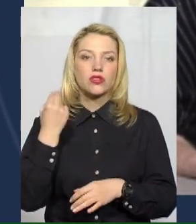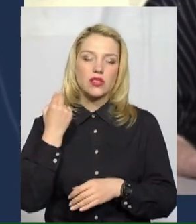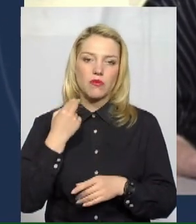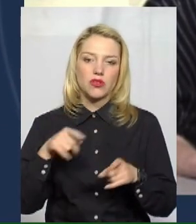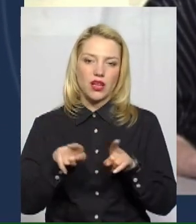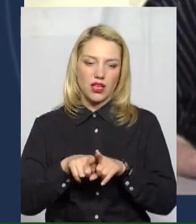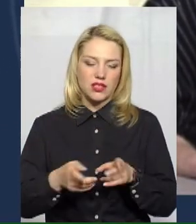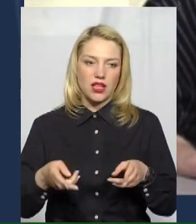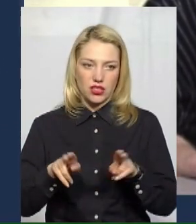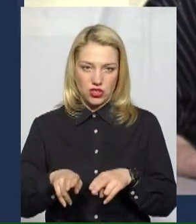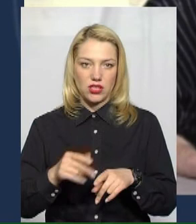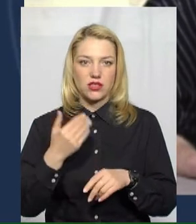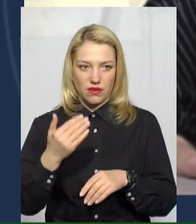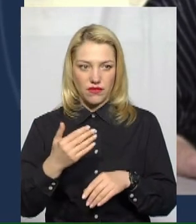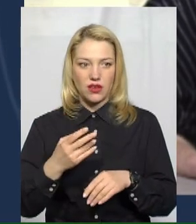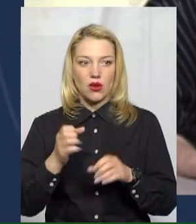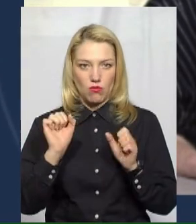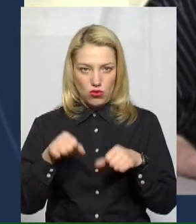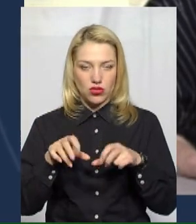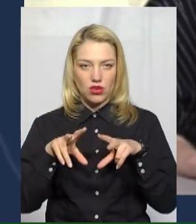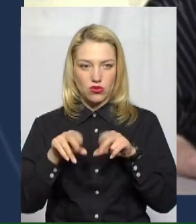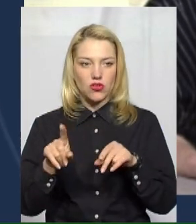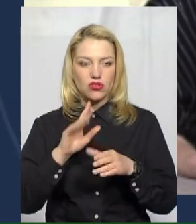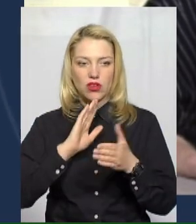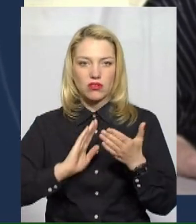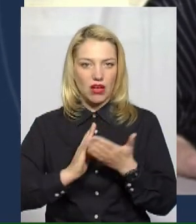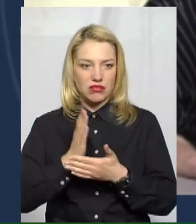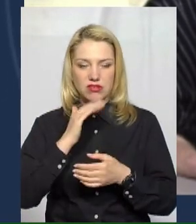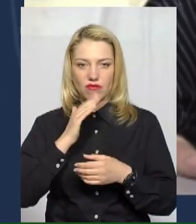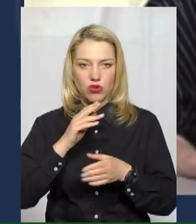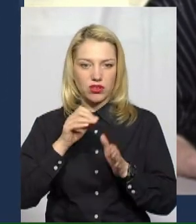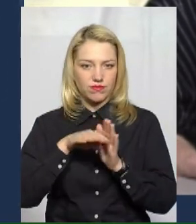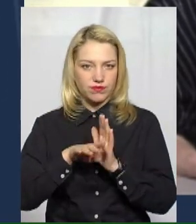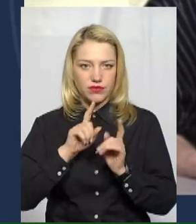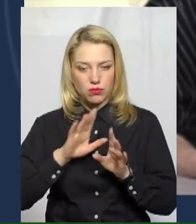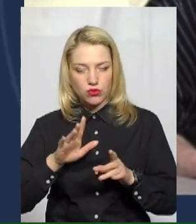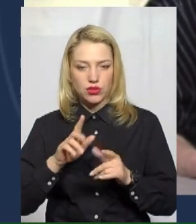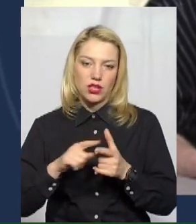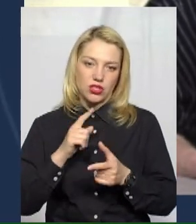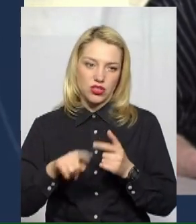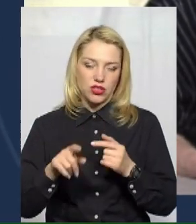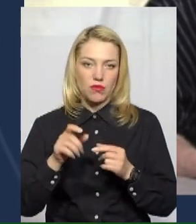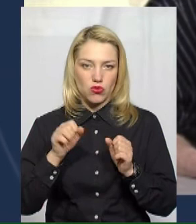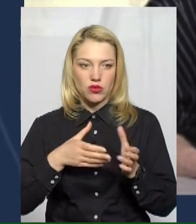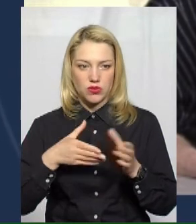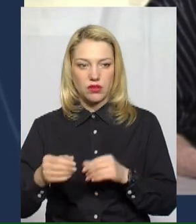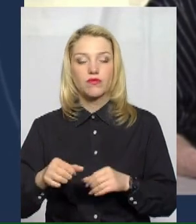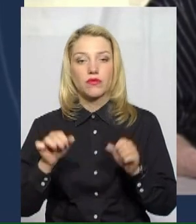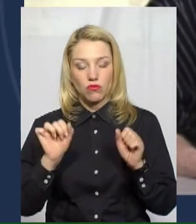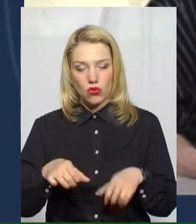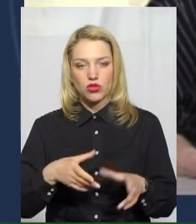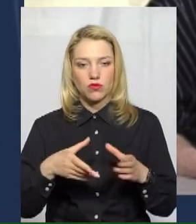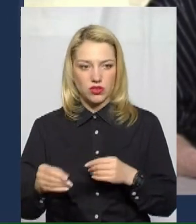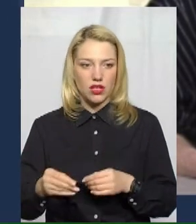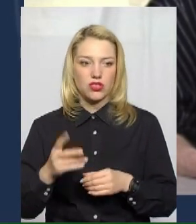така ж, ви все одно можете гарантувати, що на якості це не буде позначатися, чи все ж таки може позначитись? Може, може позначитися на